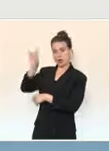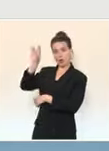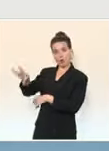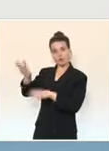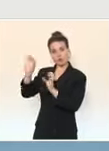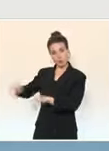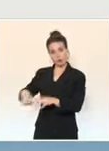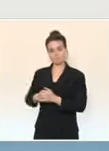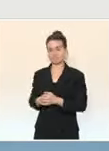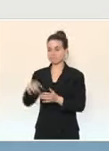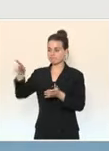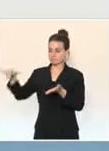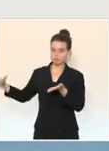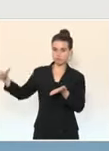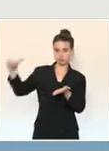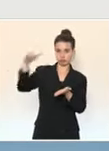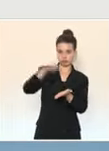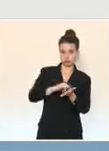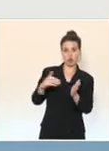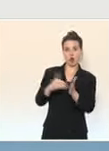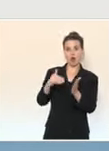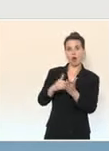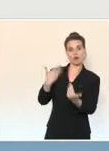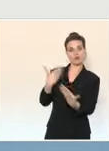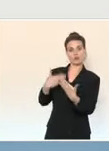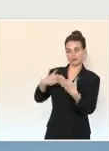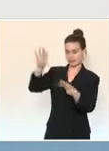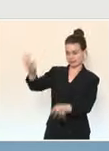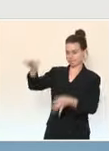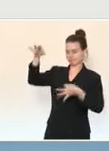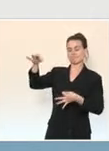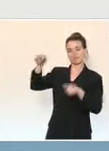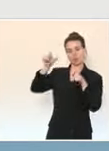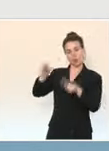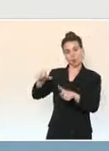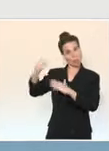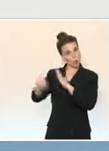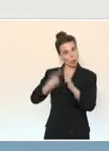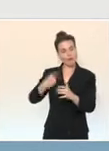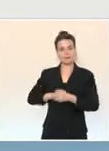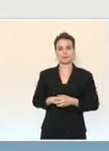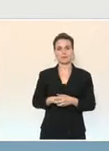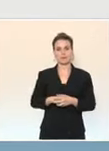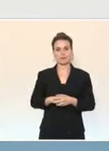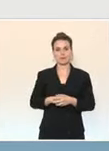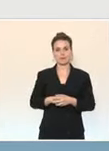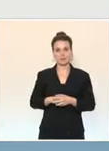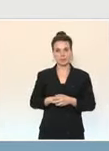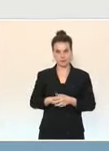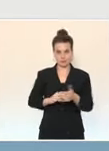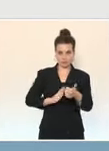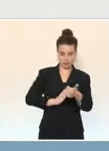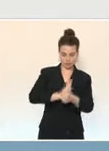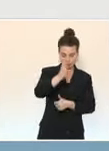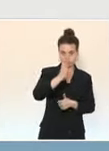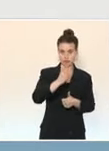ces justificatifs seront à nouveau contrôlés par les agents de la police aux frontières de la République. Deuxième contrôle, après celui